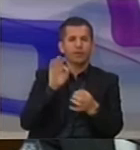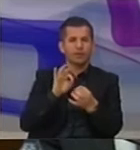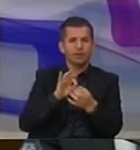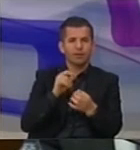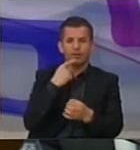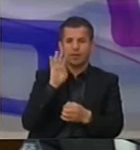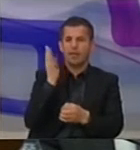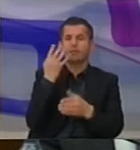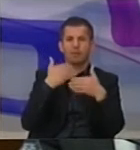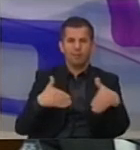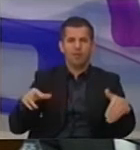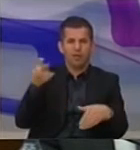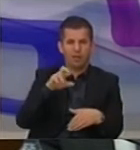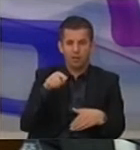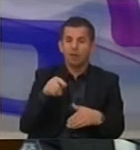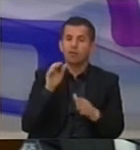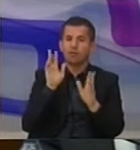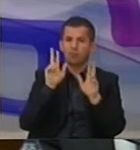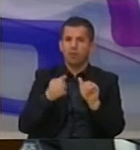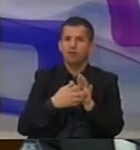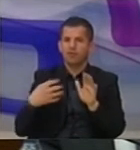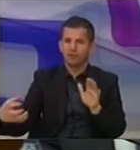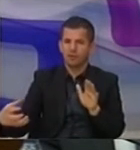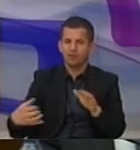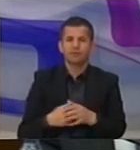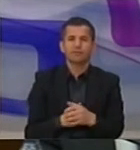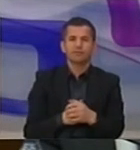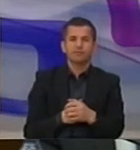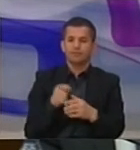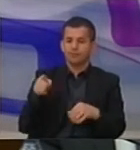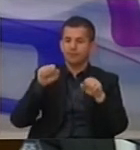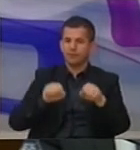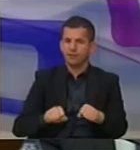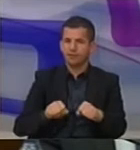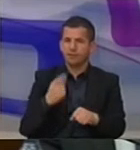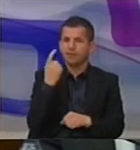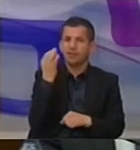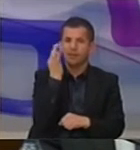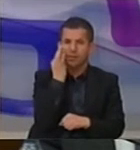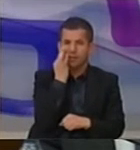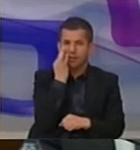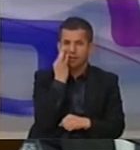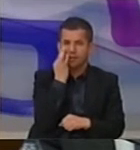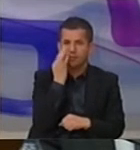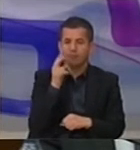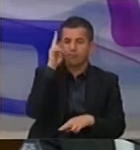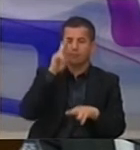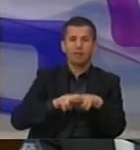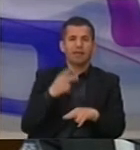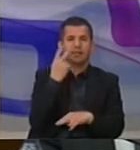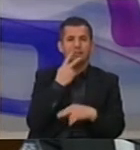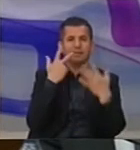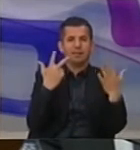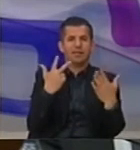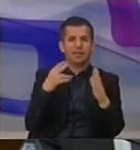në 14 milion euro, dhe ato po vazhdojnë. Kjo qeveri për një qënditë ka aprovua një setet ligje